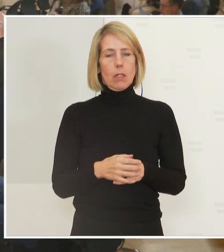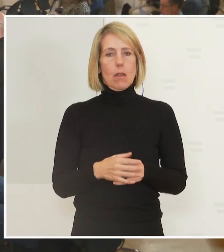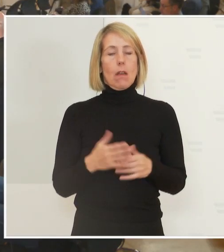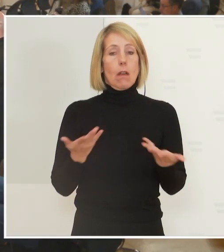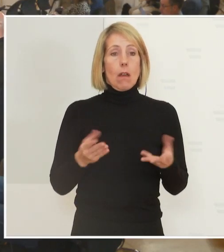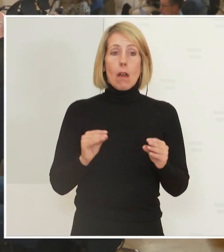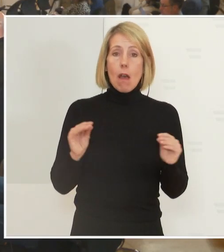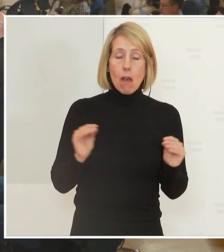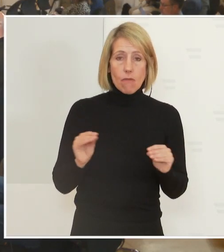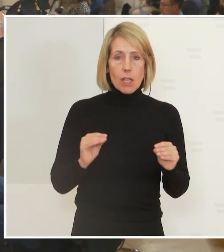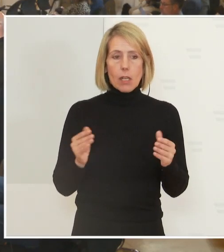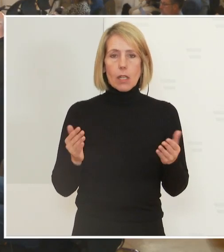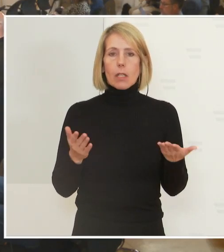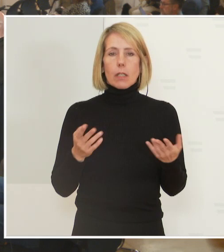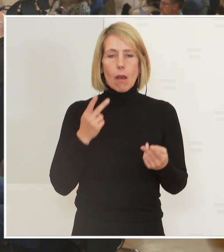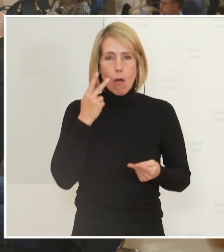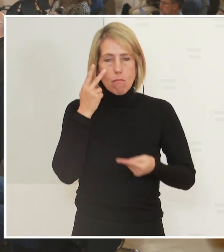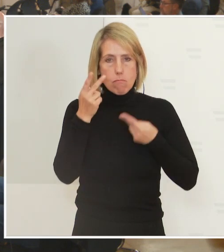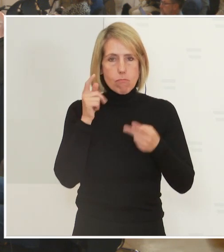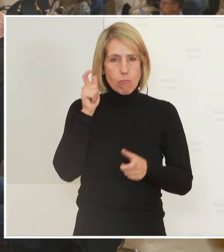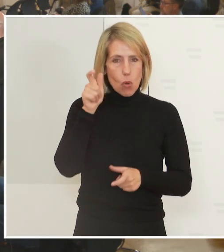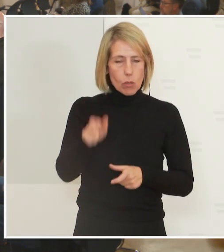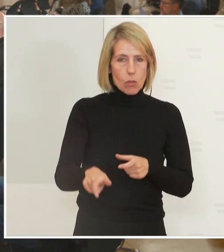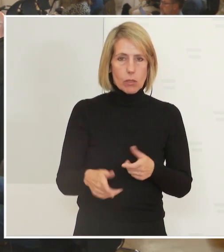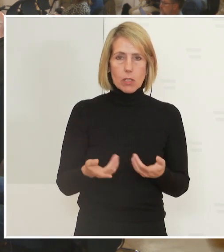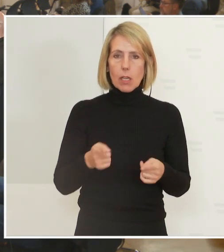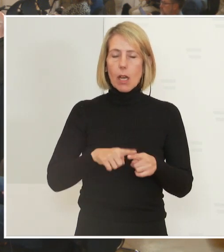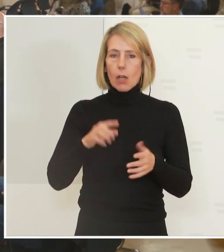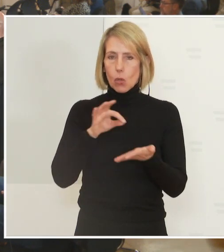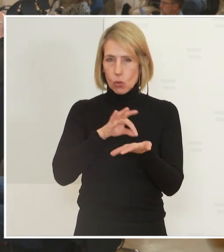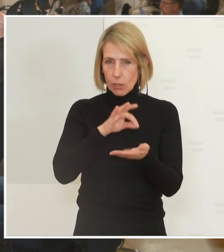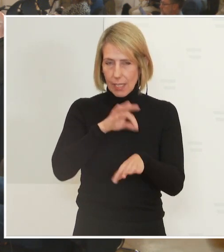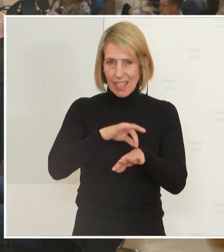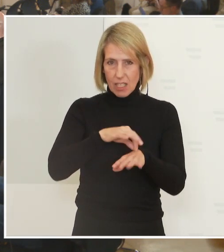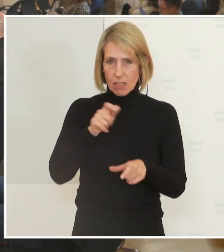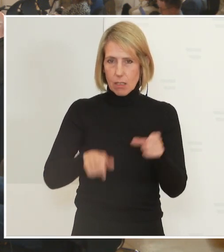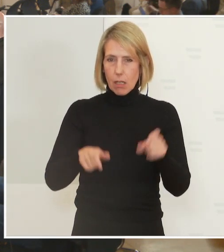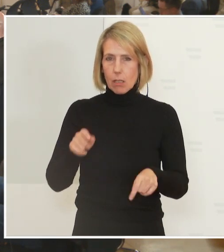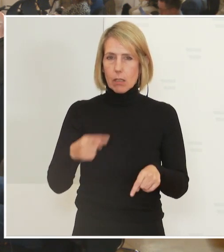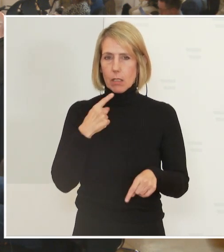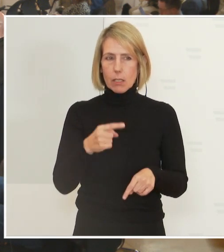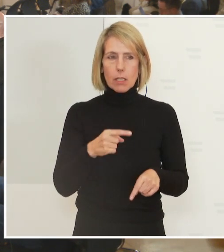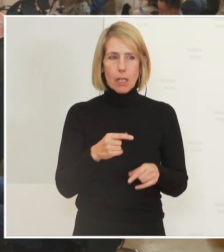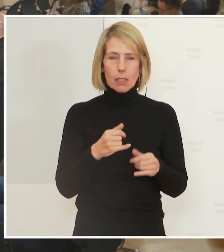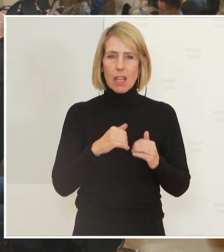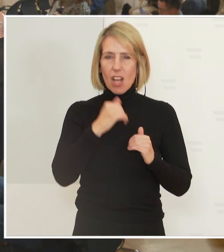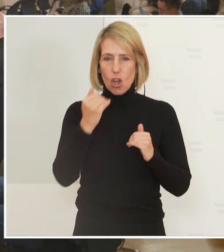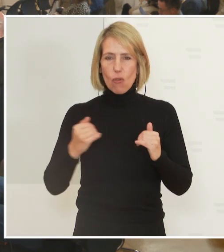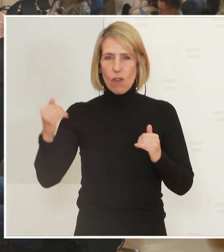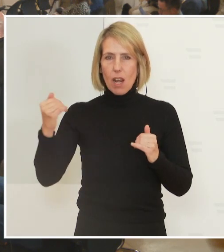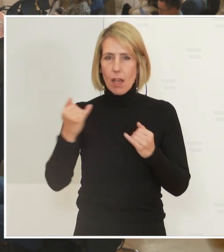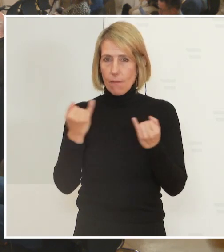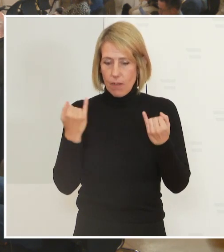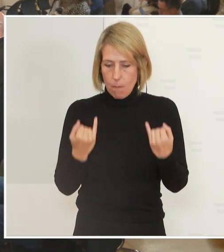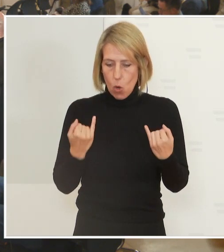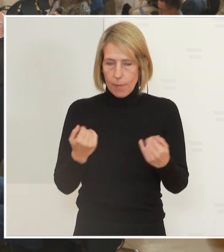Tatsächlich haben aber die Prognostiker und die Ärzte und Ärztinnen die Schärfe dieser Welle, wie sie heute in Österreich